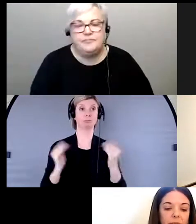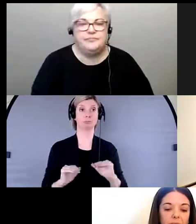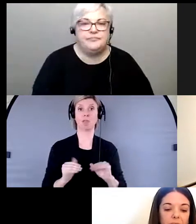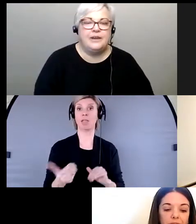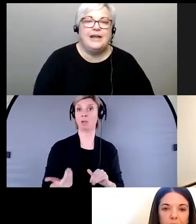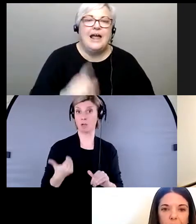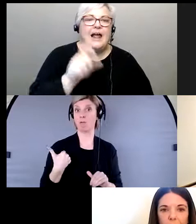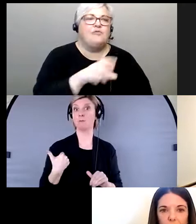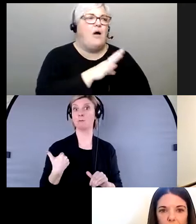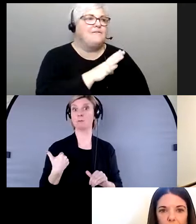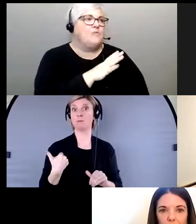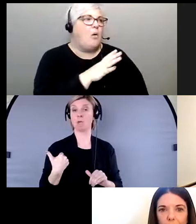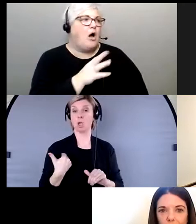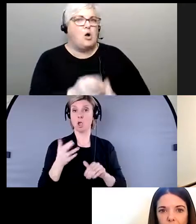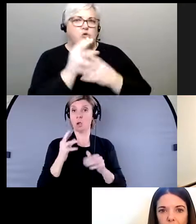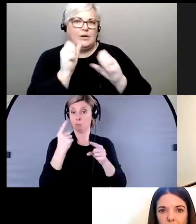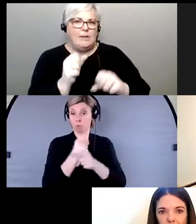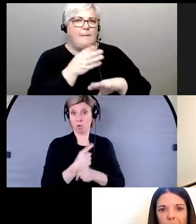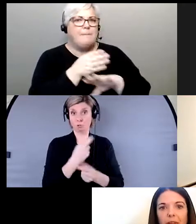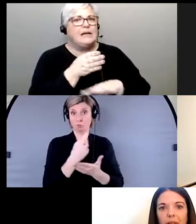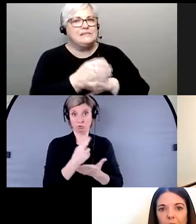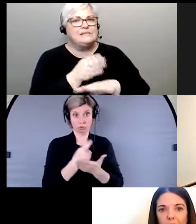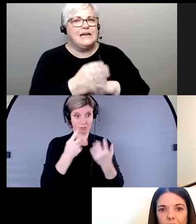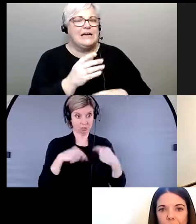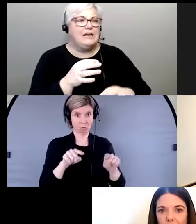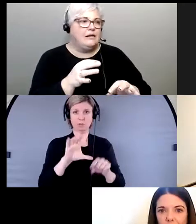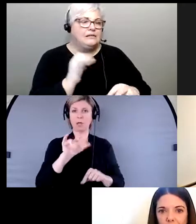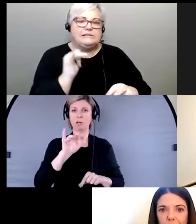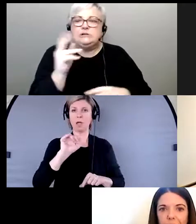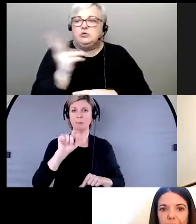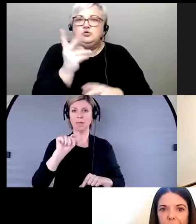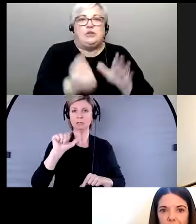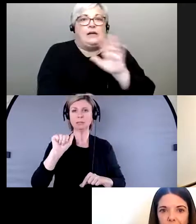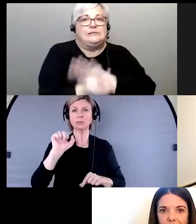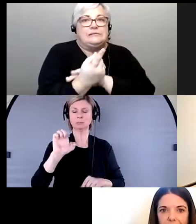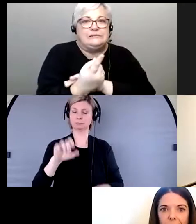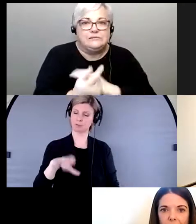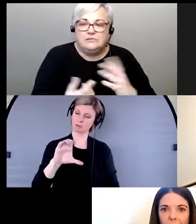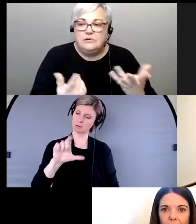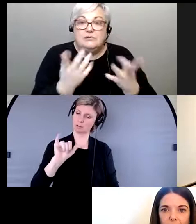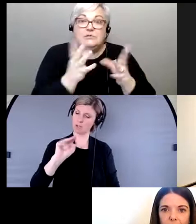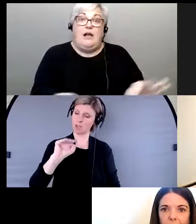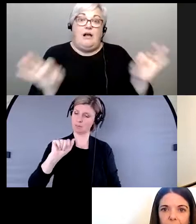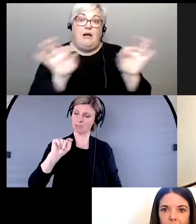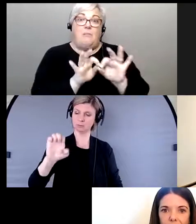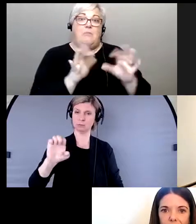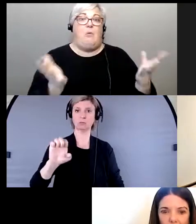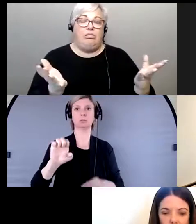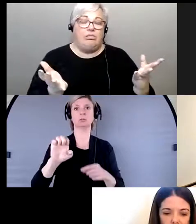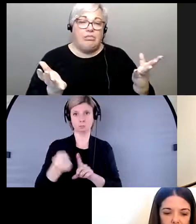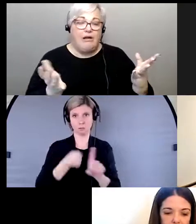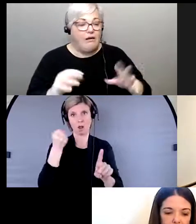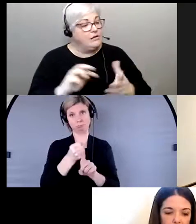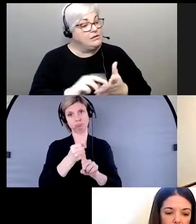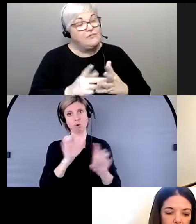ressources pendant des crises climatiques pendant des urgences serait très important et c'est important que les services